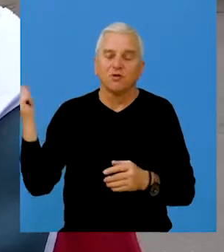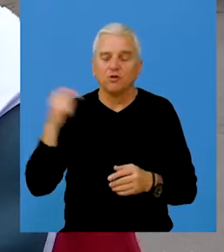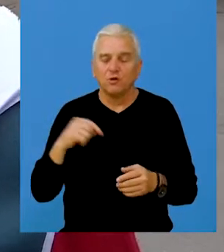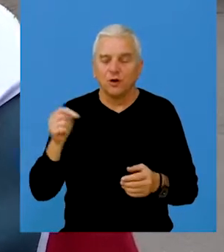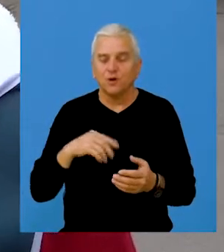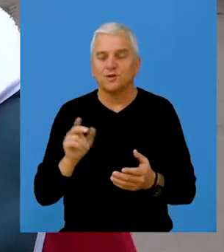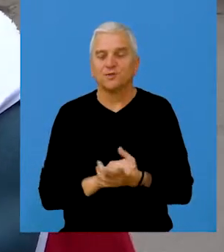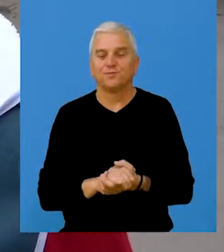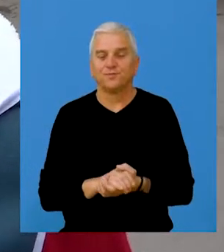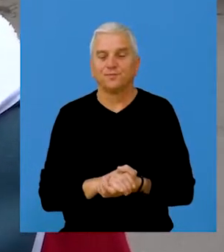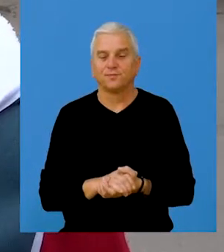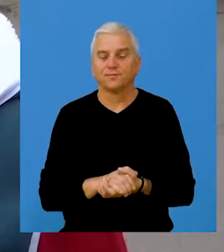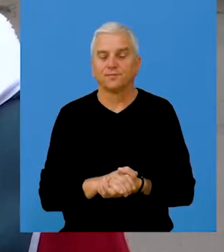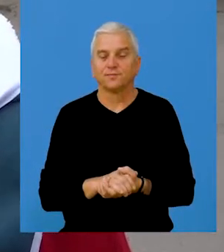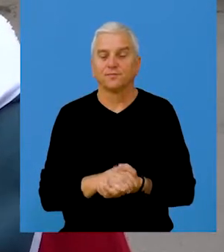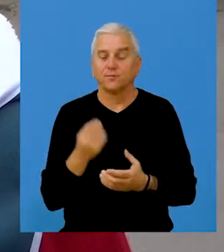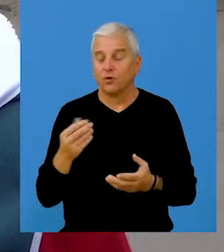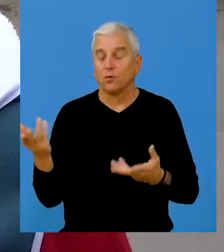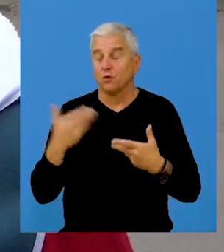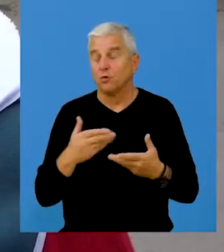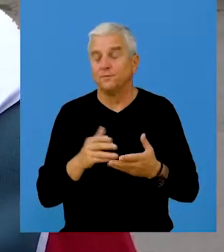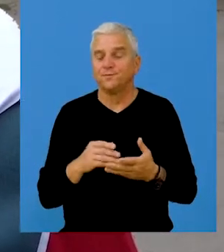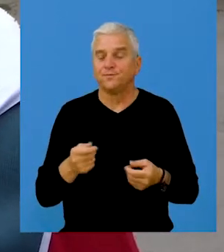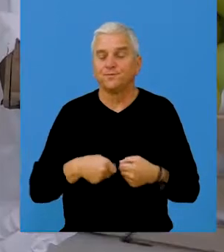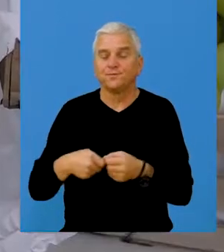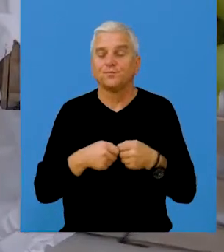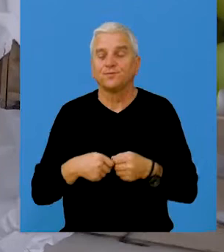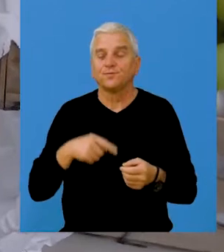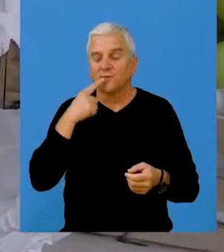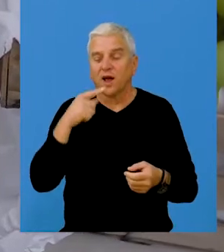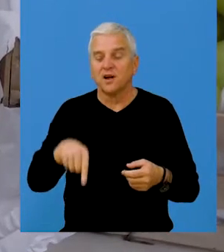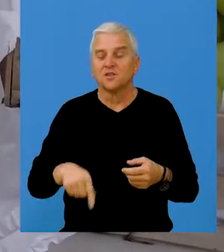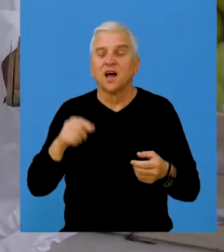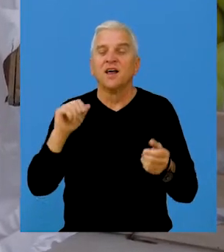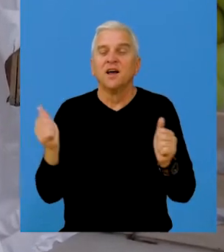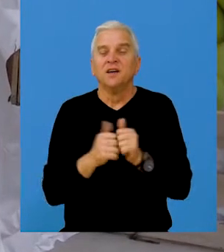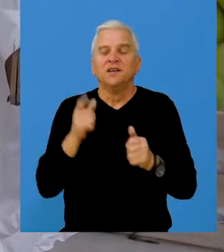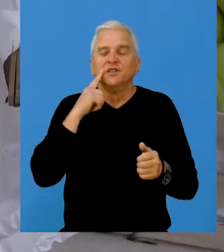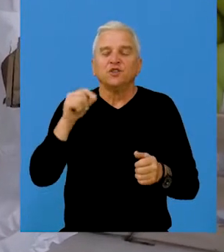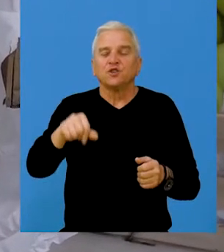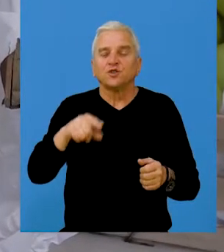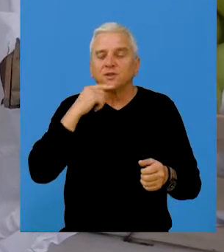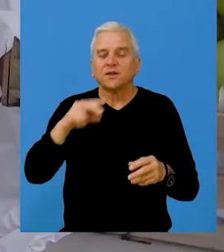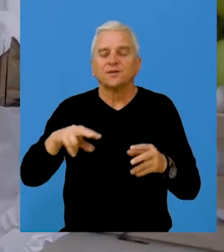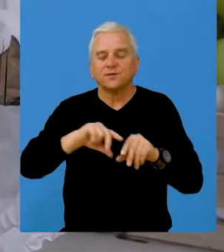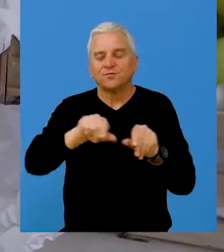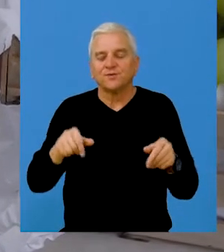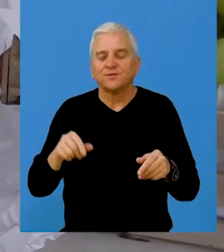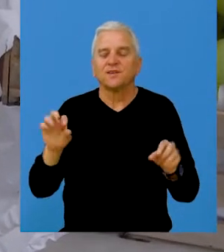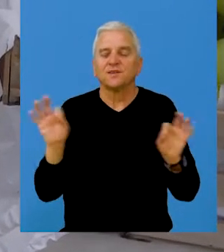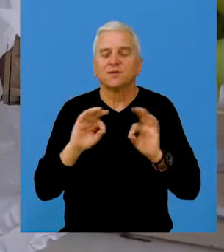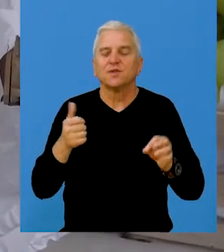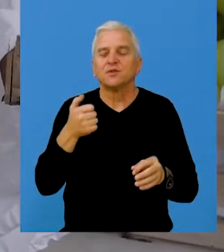odazovemo i dobro nam dođe. Organizatori su za ovu priliku, pored sokova i peciva,